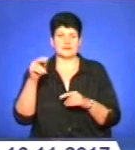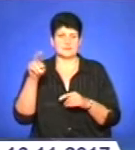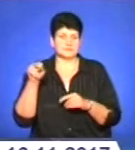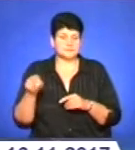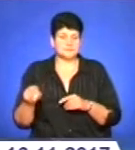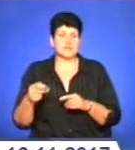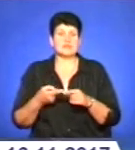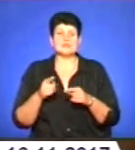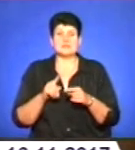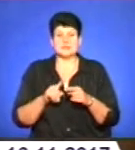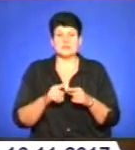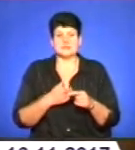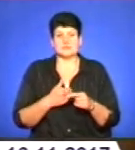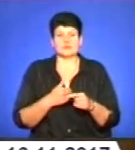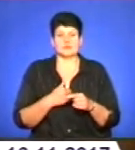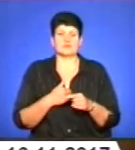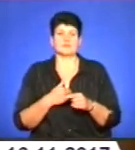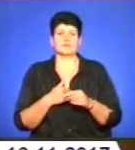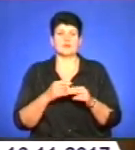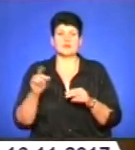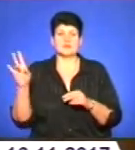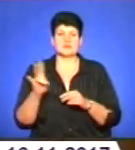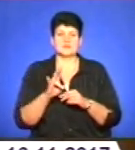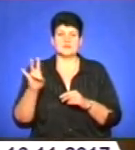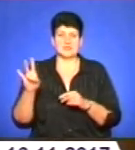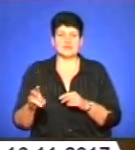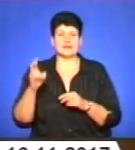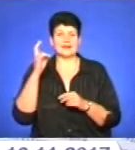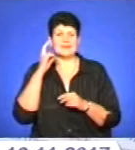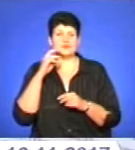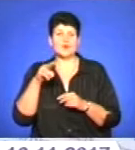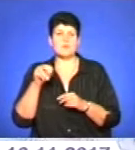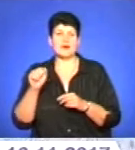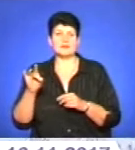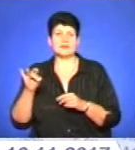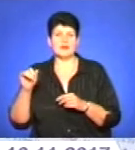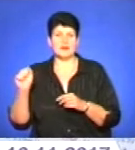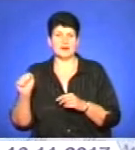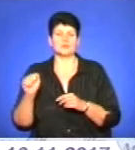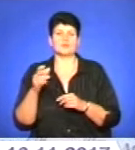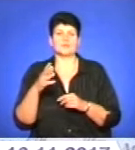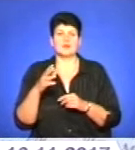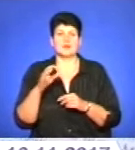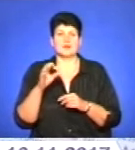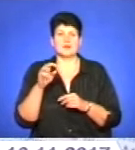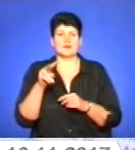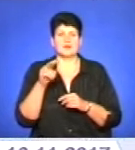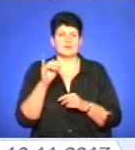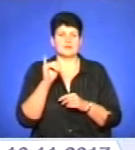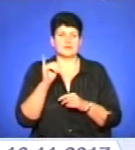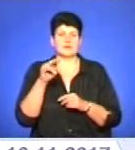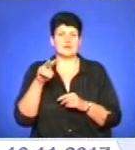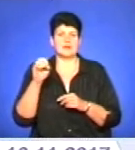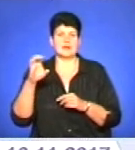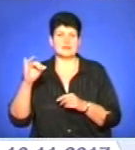ініціативою виступив настоятель Миколаївської церкви у ПЦ Київського патріархату отець Іван Лесик. Священник каже, на вулиці Текстильній